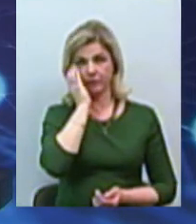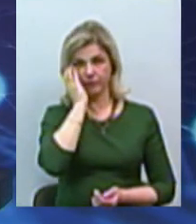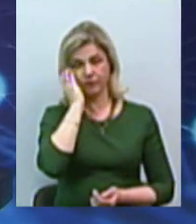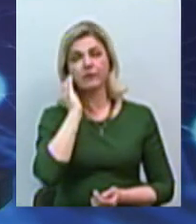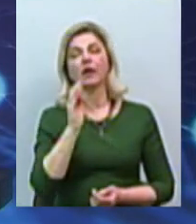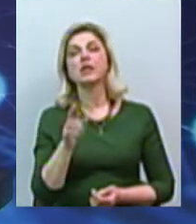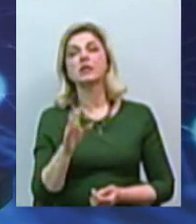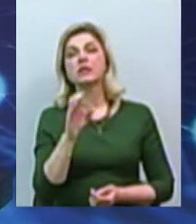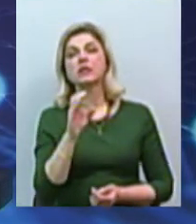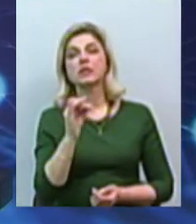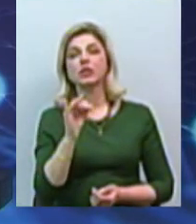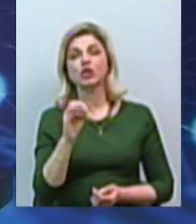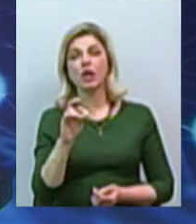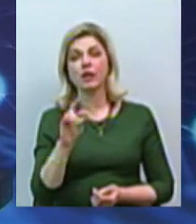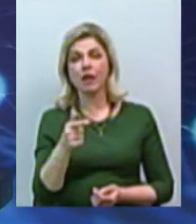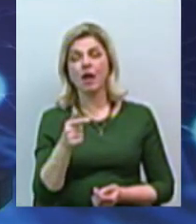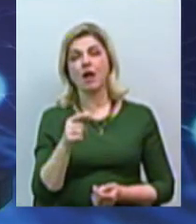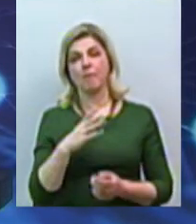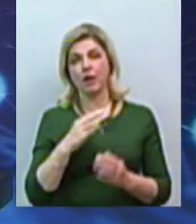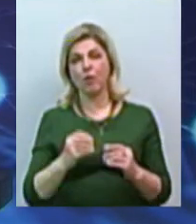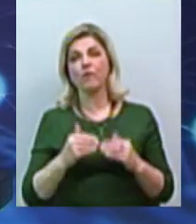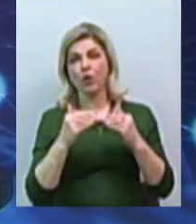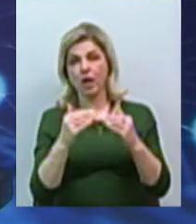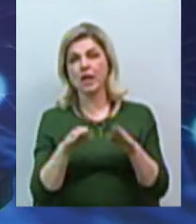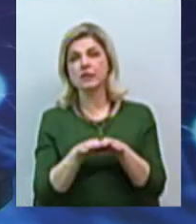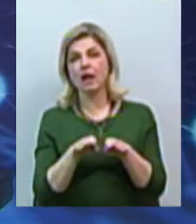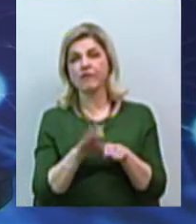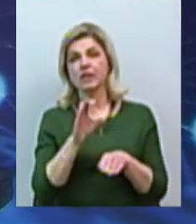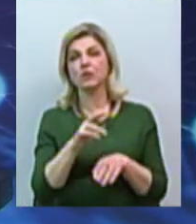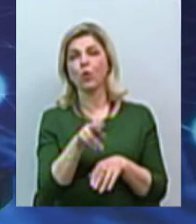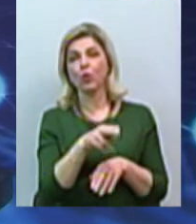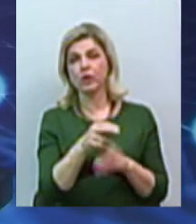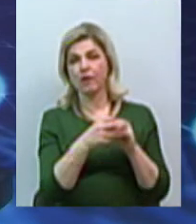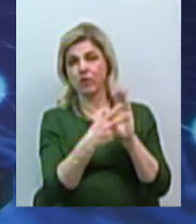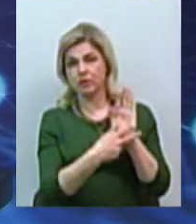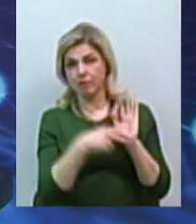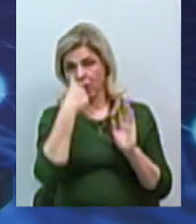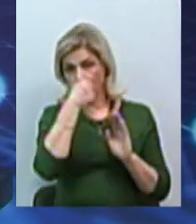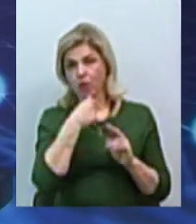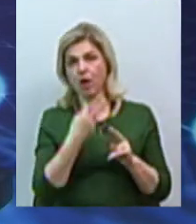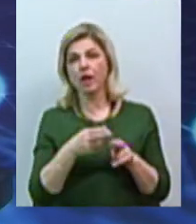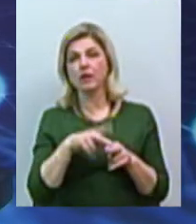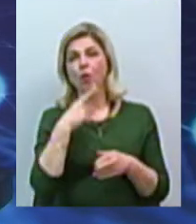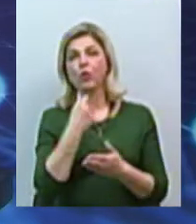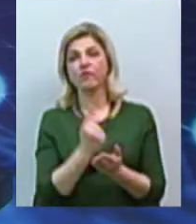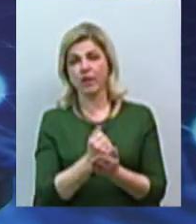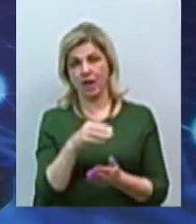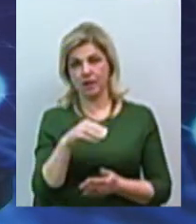вартість, по зрівнянню з грудням 2018 року, це затверджений тариф НКРКП,